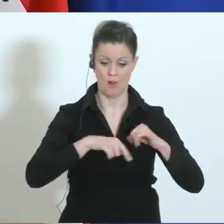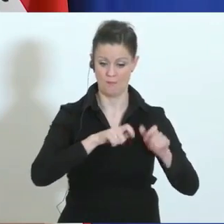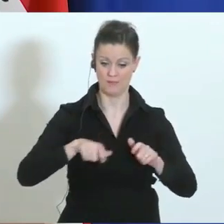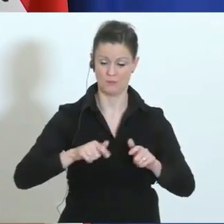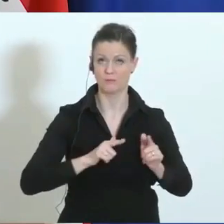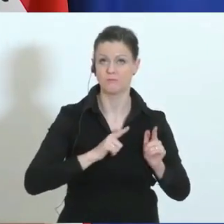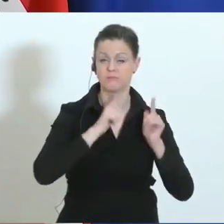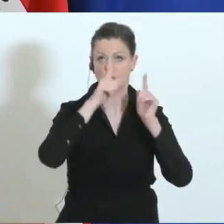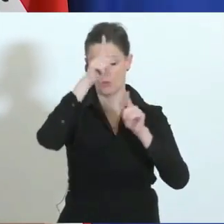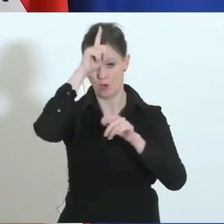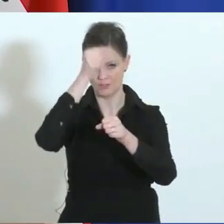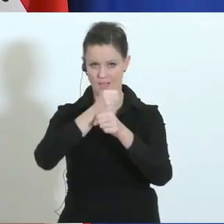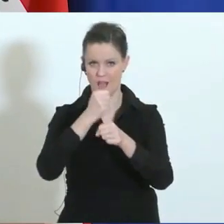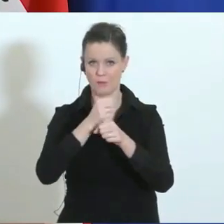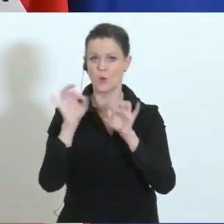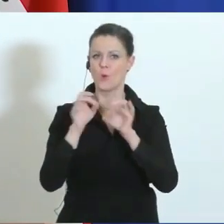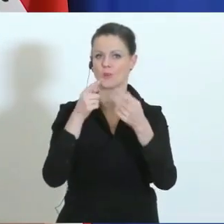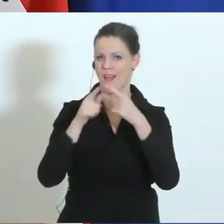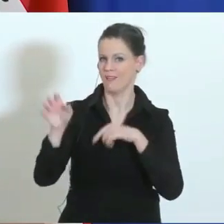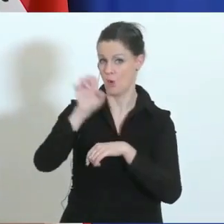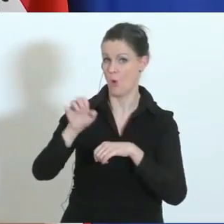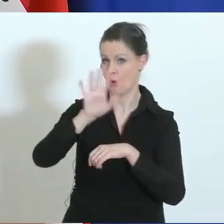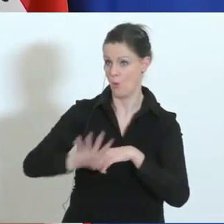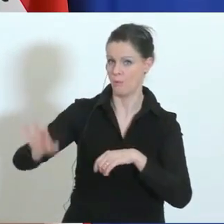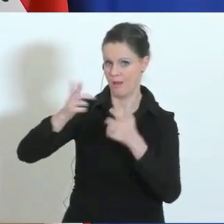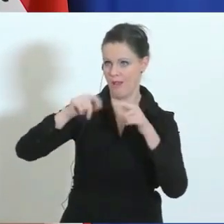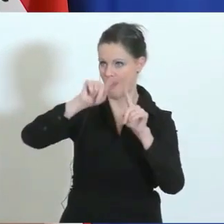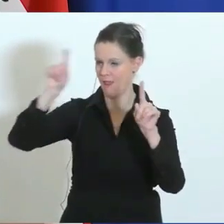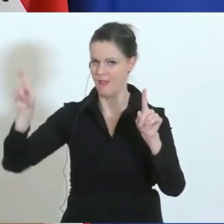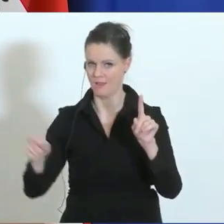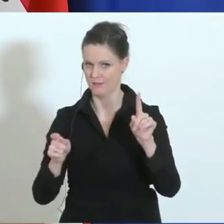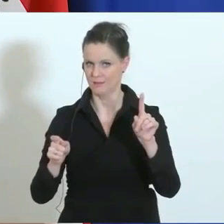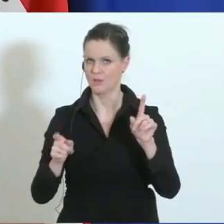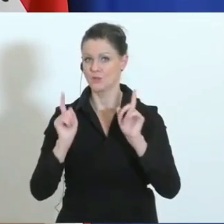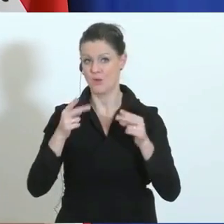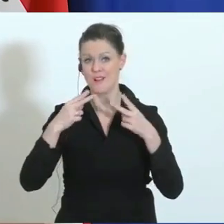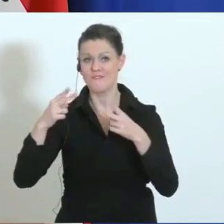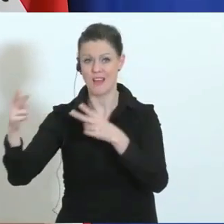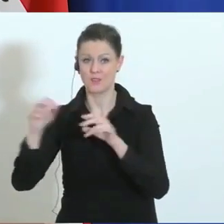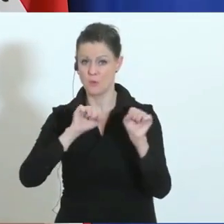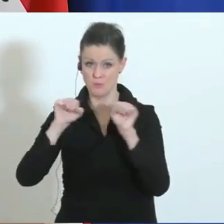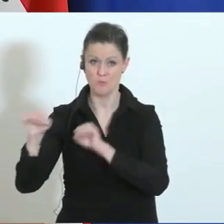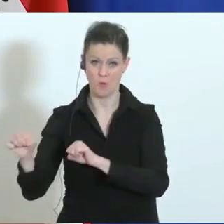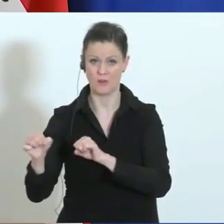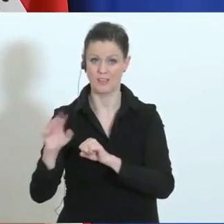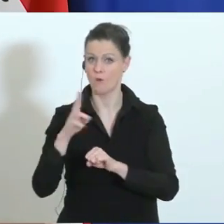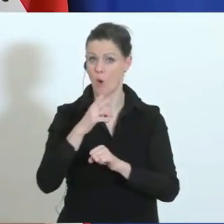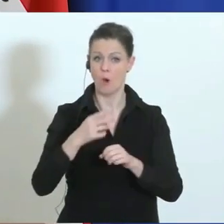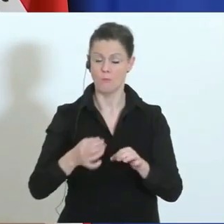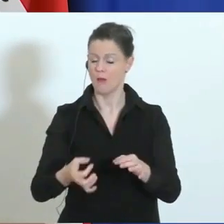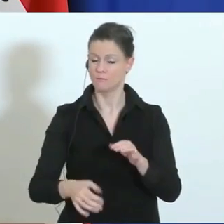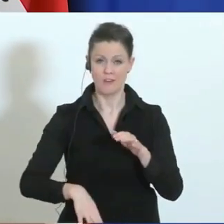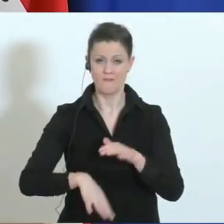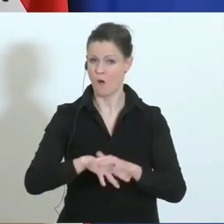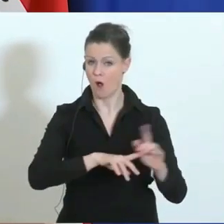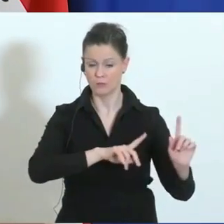oder in einem anderen europäischen Land. Das will man ja weiterhin möglich machen, damit es eben nicht auch da zu einem totalen Stillstand kommt,